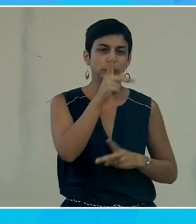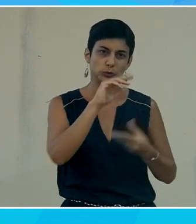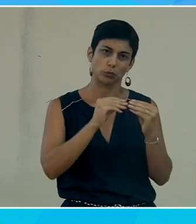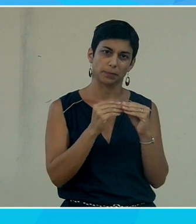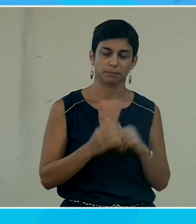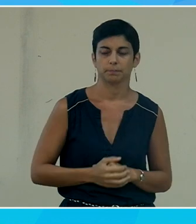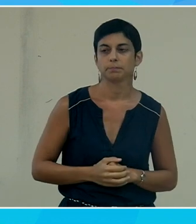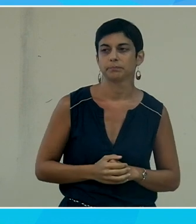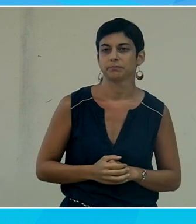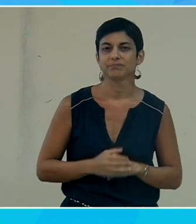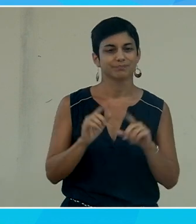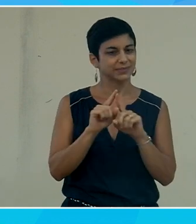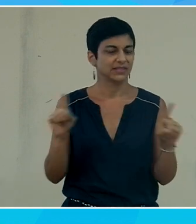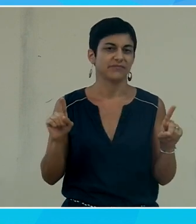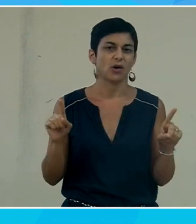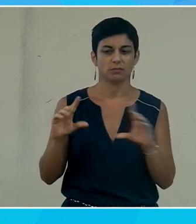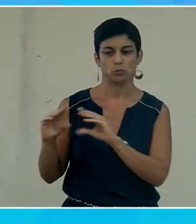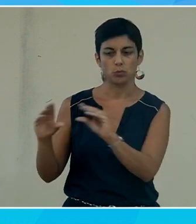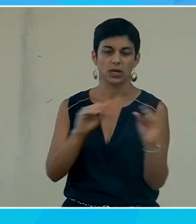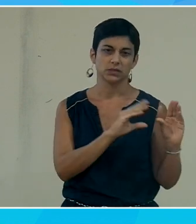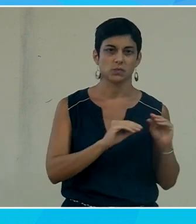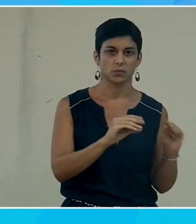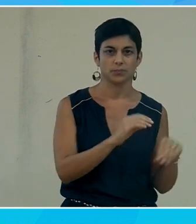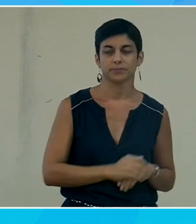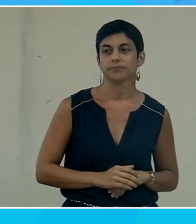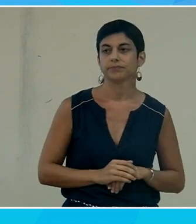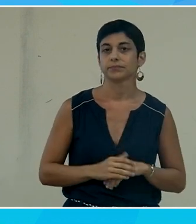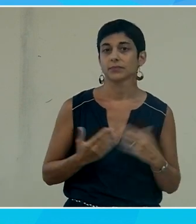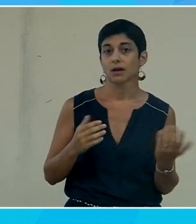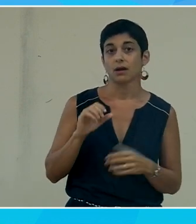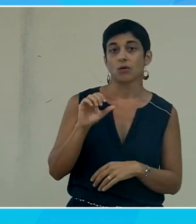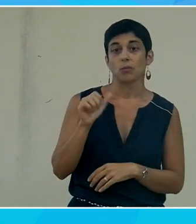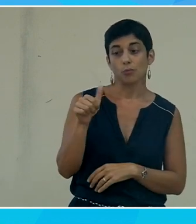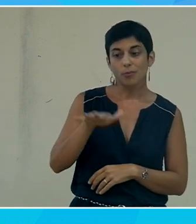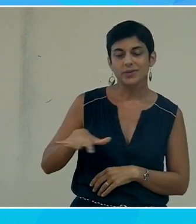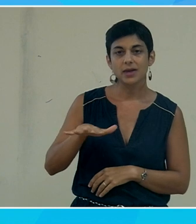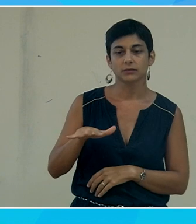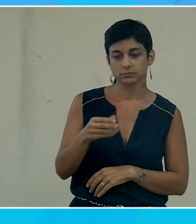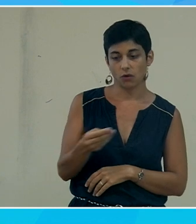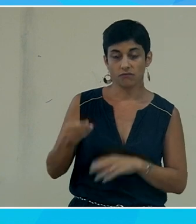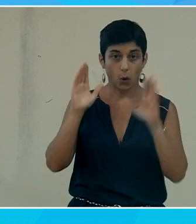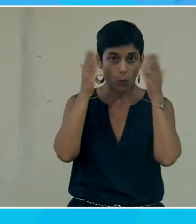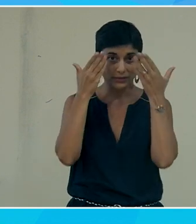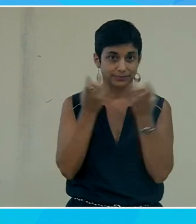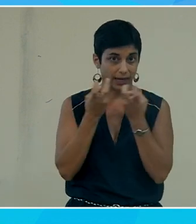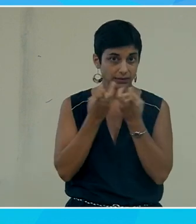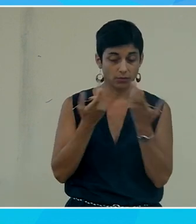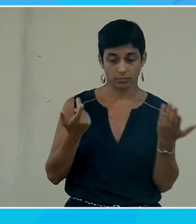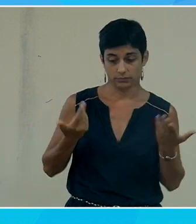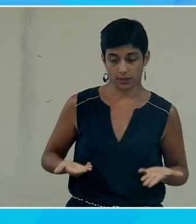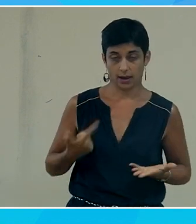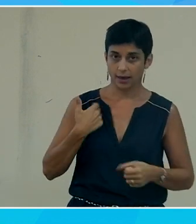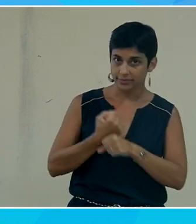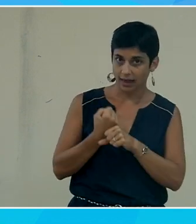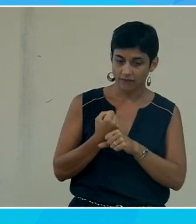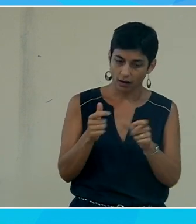travailler donc ce n pas du tout la même problématique dans le premier cas le cas des enfants autistes par exemple on travaille avec des